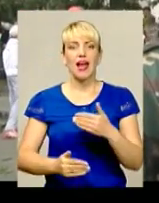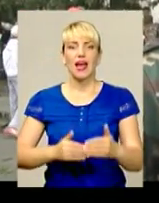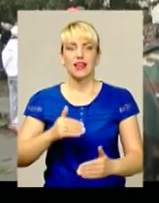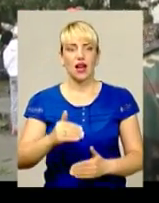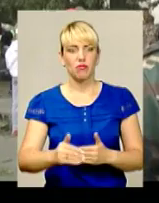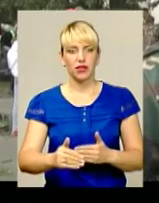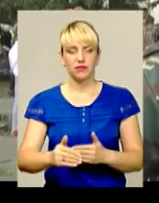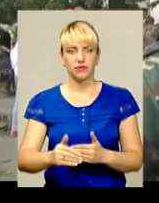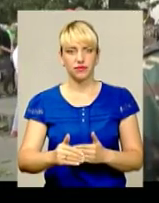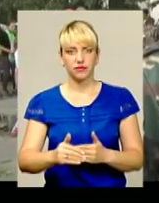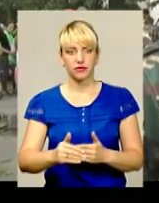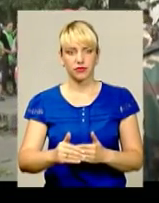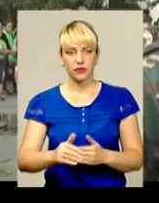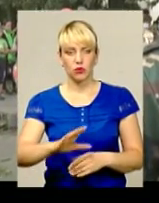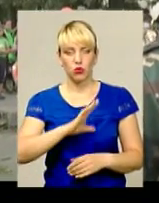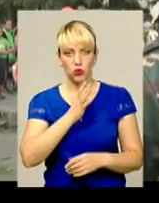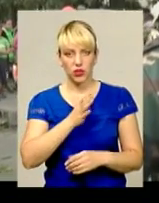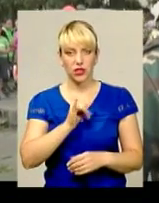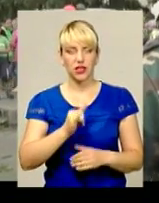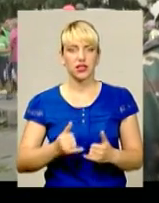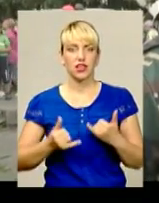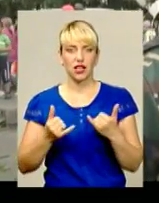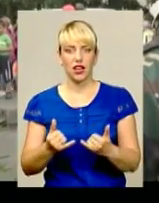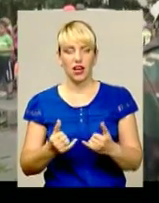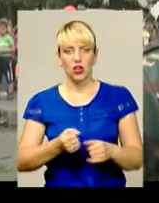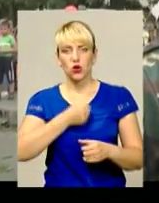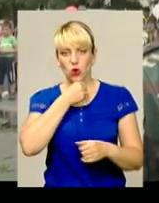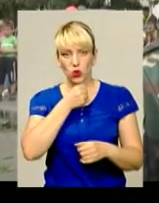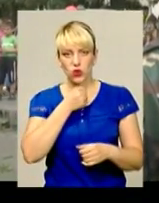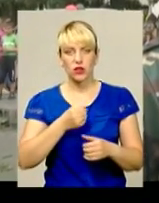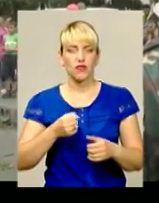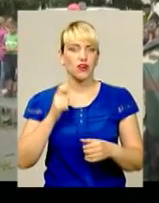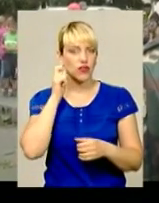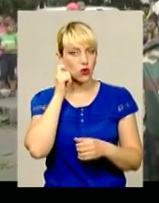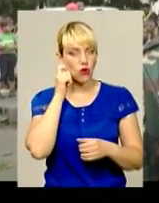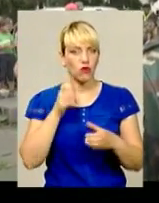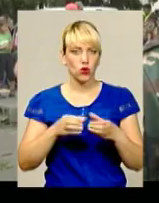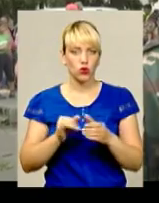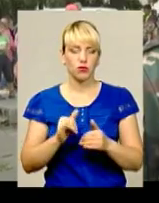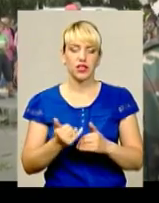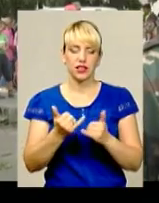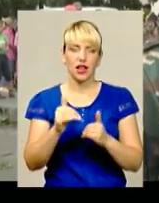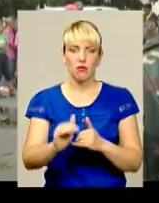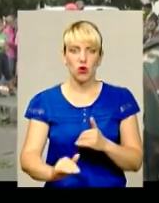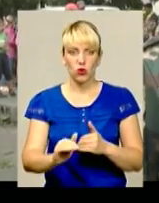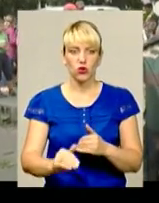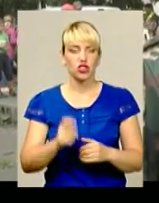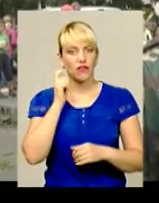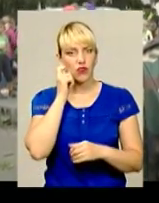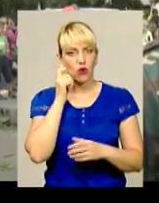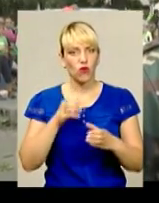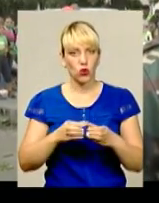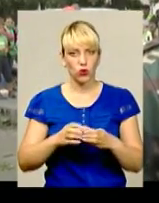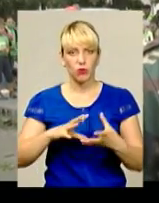були і для дорослої вікової групи, і для молодшої вікової групи.